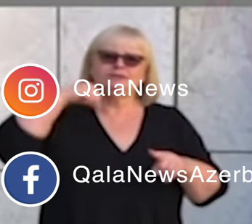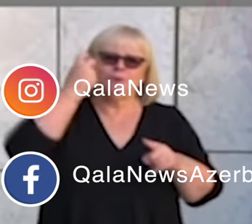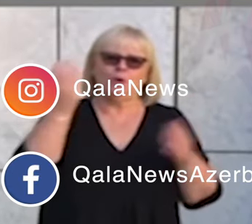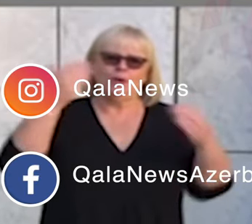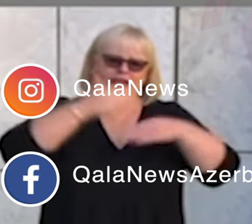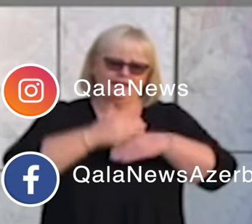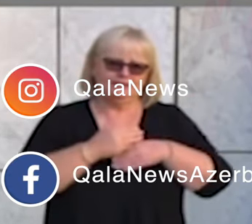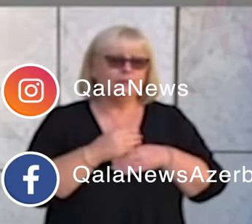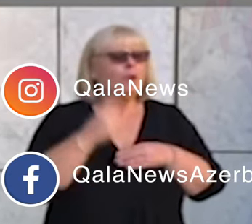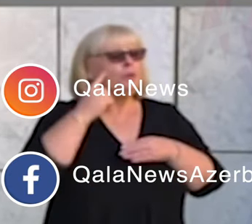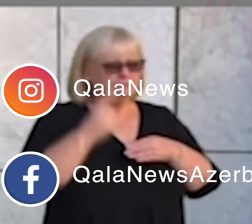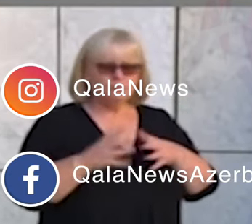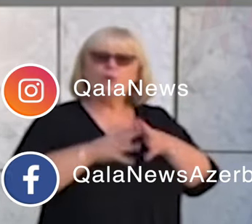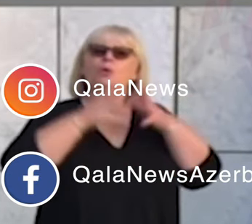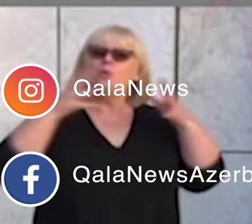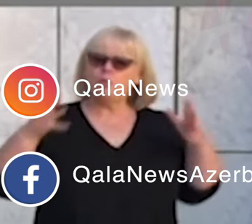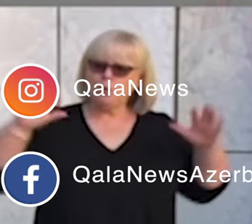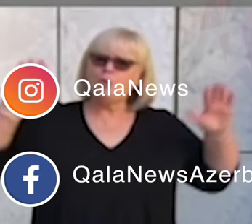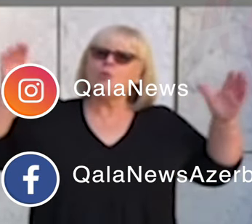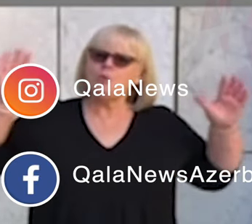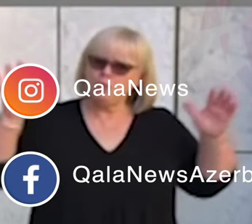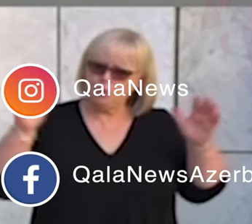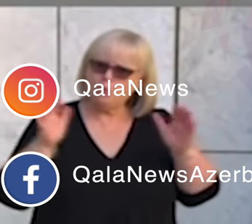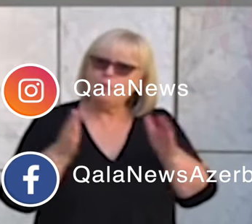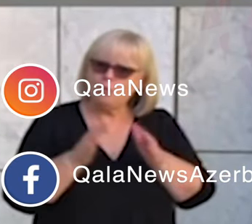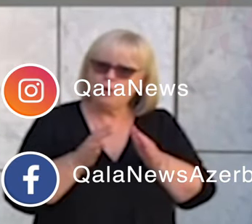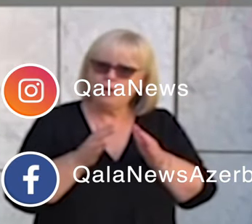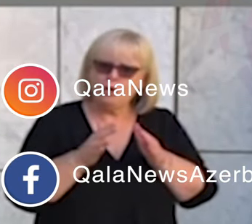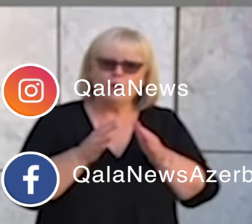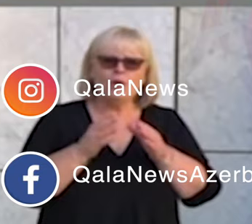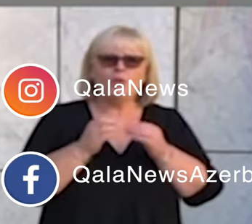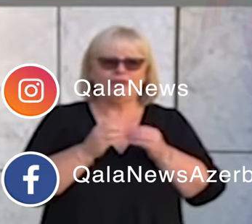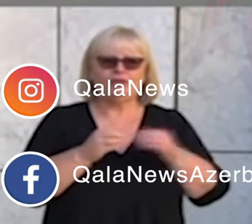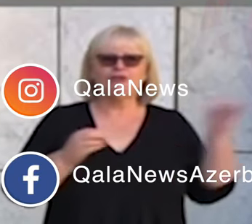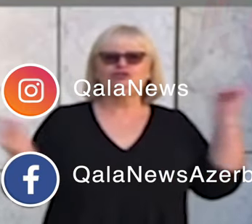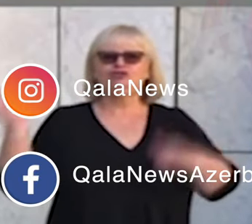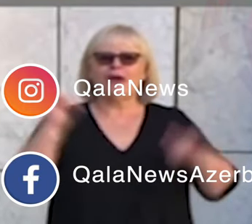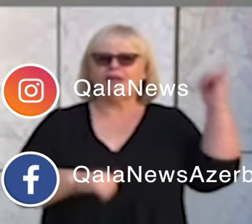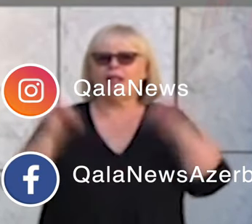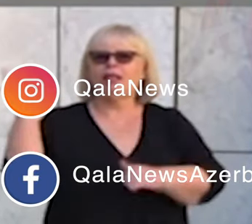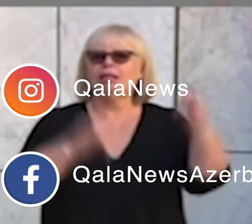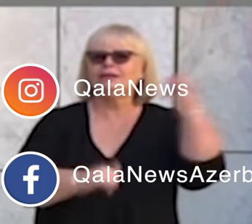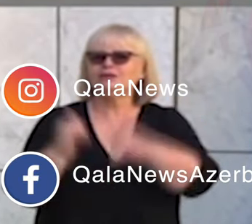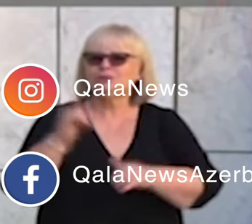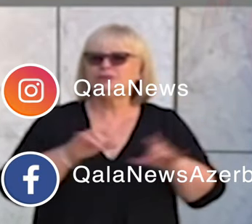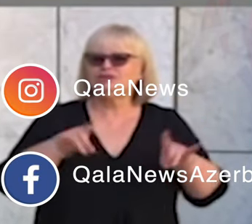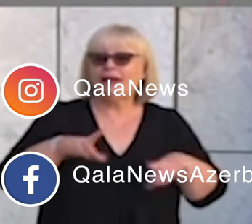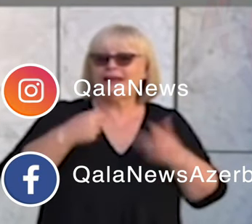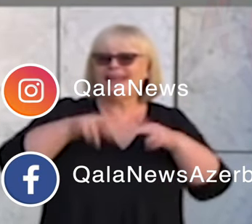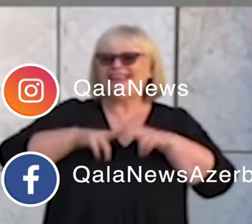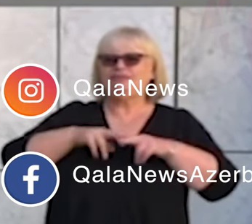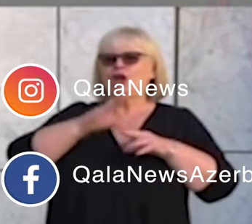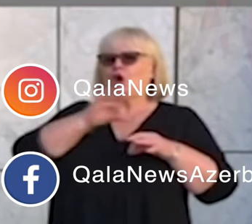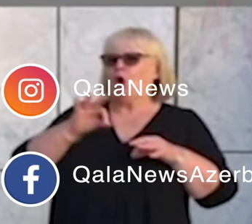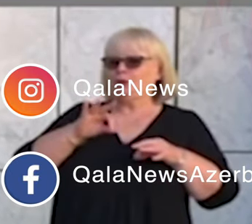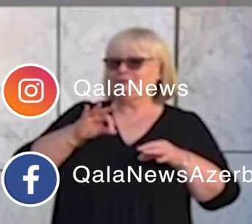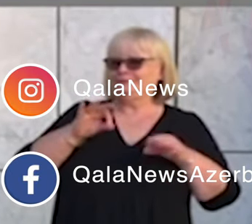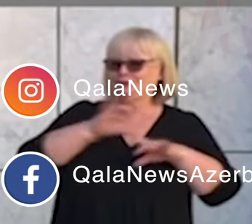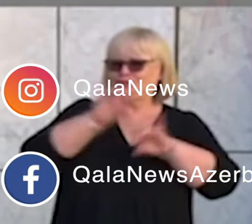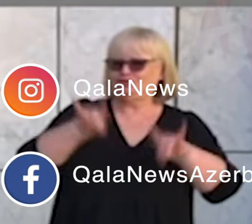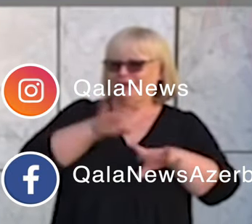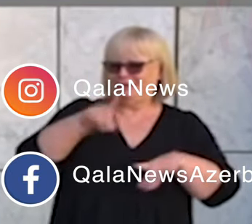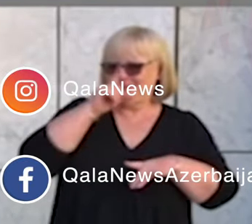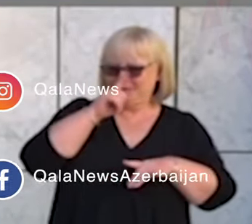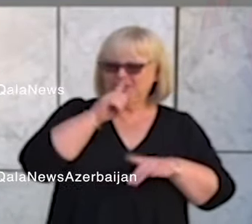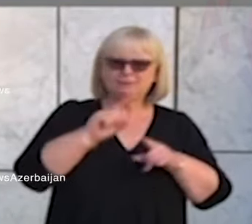alınıb. Qərar martın 20-sindən başlayaraq qüvvəyə minəcək qeyd edək ki, bugünə də Avstraliyada koronavirus infeksiyasına 636 yolxuma faktı qeyd